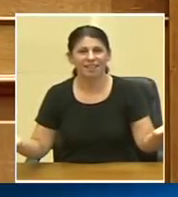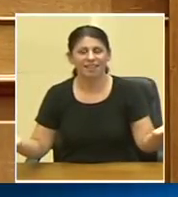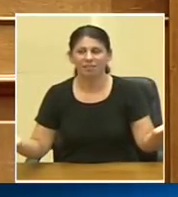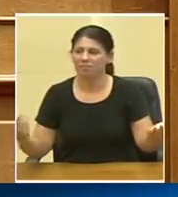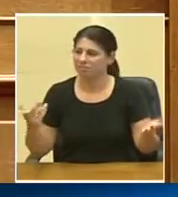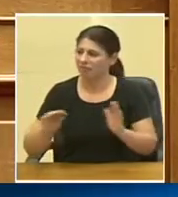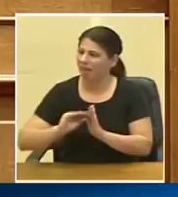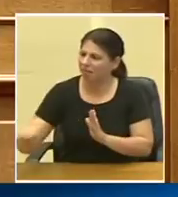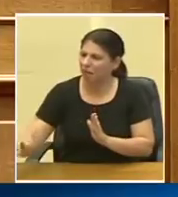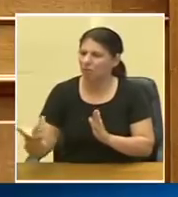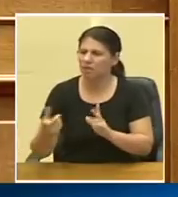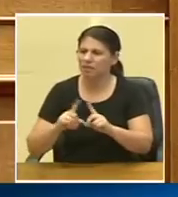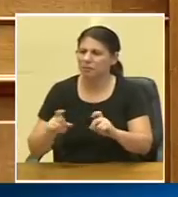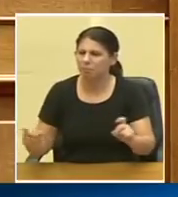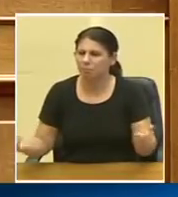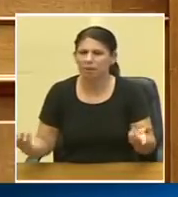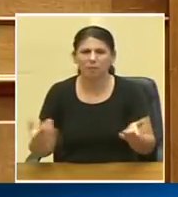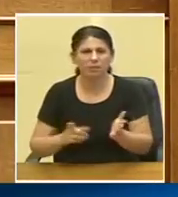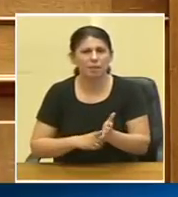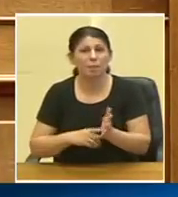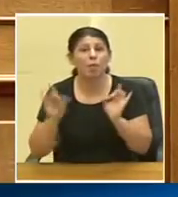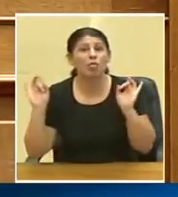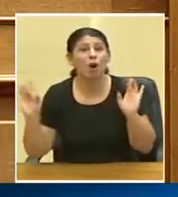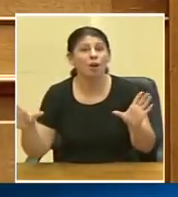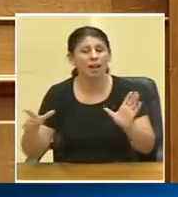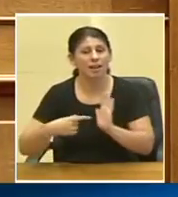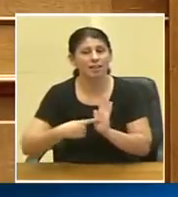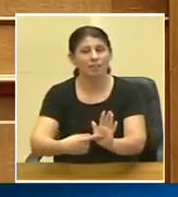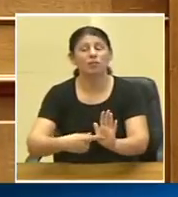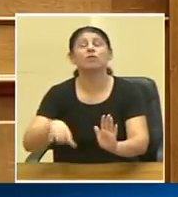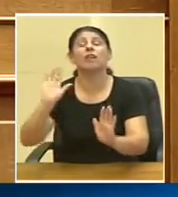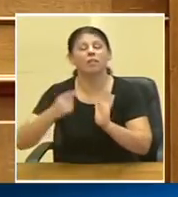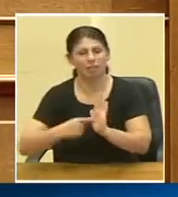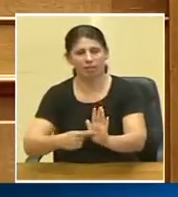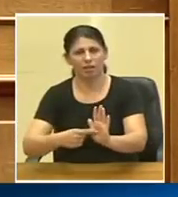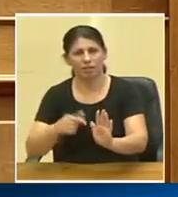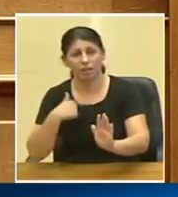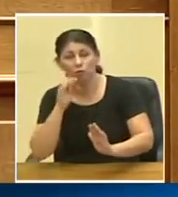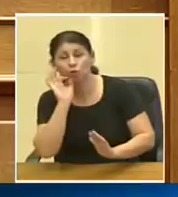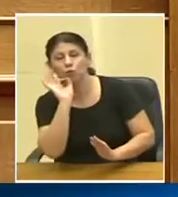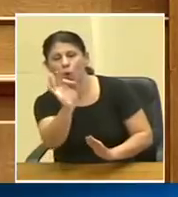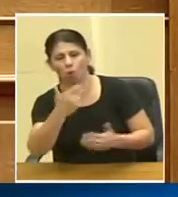καταχωρήσεις για πράγματα που έπαιρναν να προβάλλουν δωρεάν και ποτέ δεν θα προβάλλουν γι' αυτό στοχοποιήθηκα εγώ